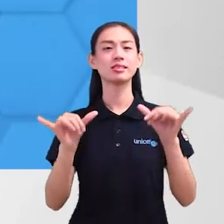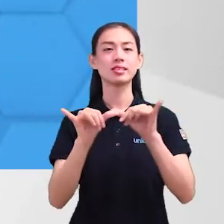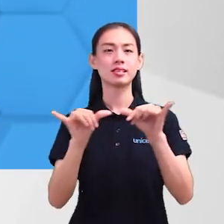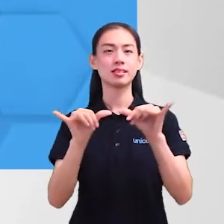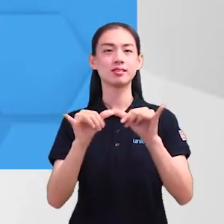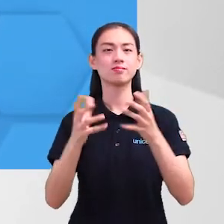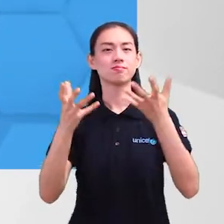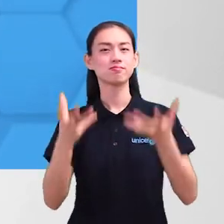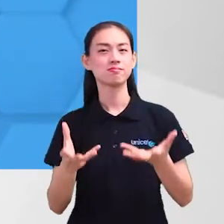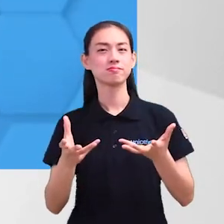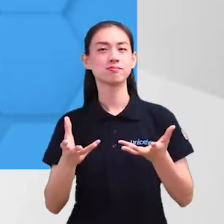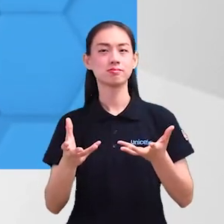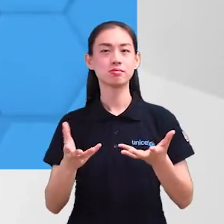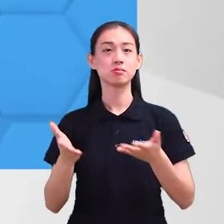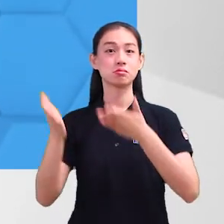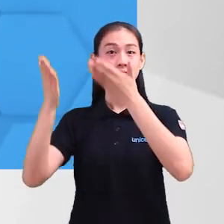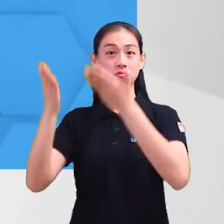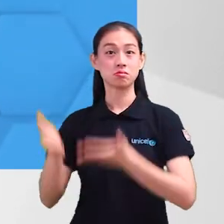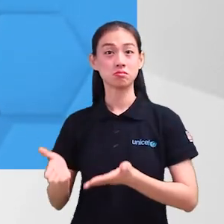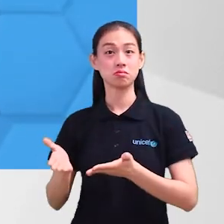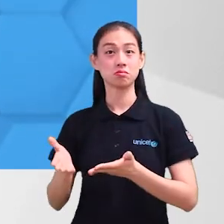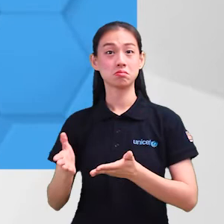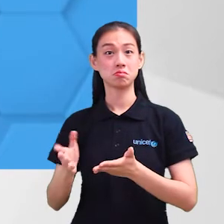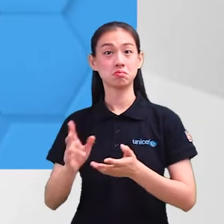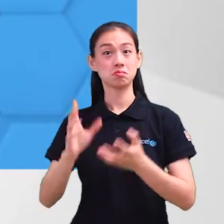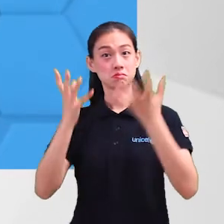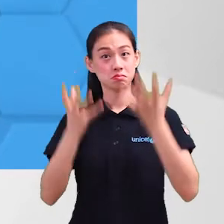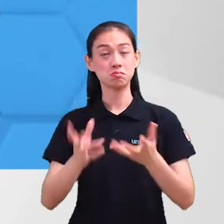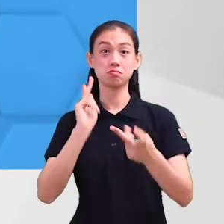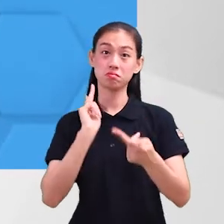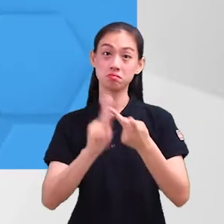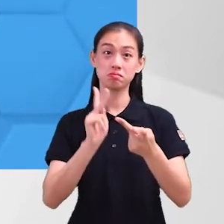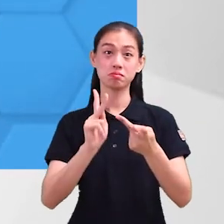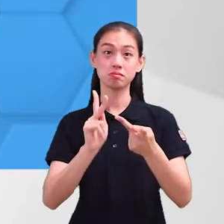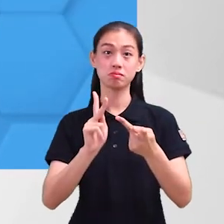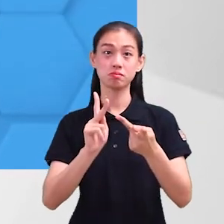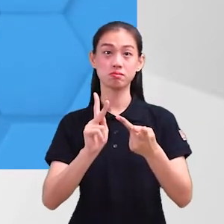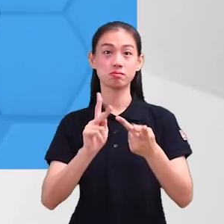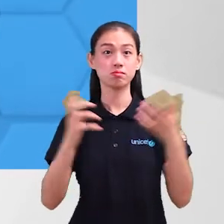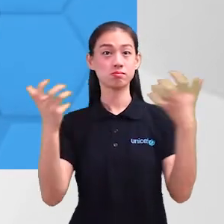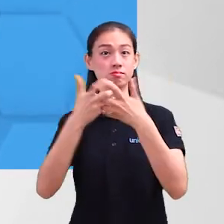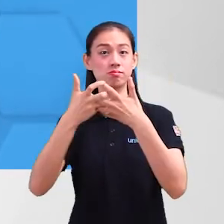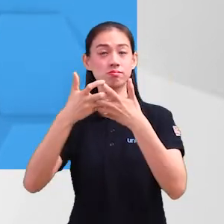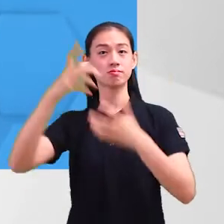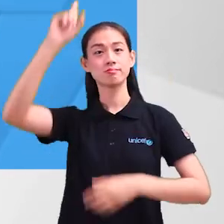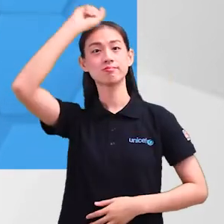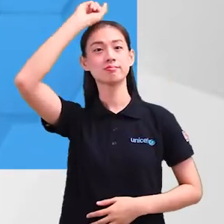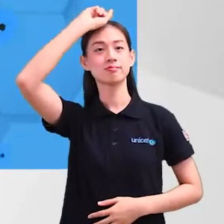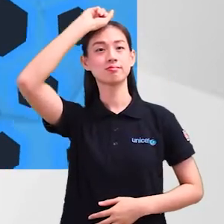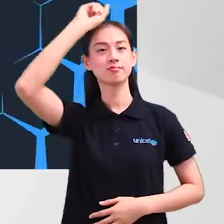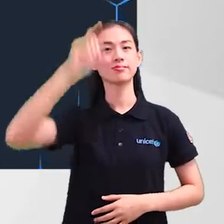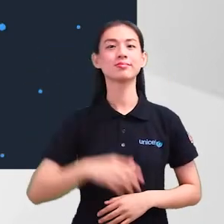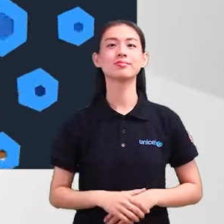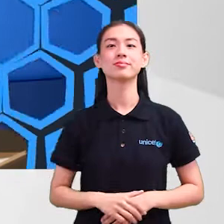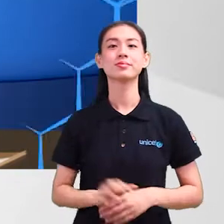untuk saiz badan BMI memberikan gambaran sama ada seseorang itu mempunyai berat yang sesuai untuk ketinggian mereka